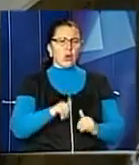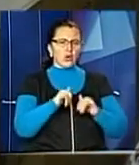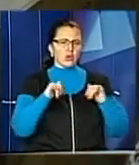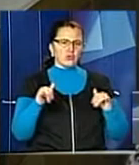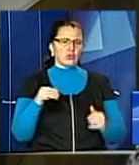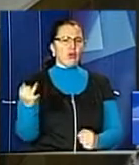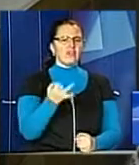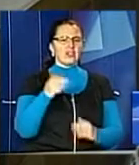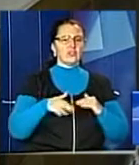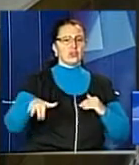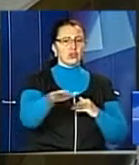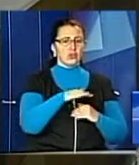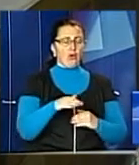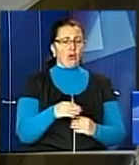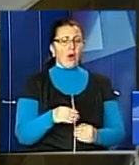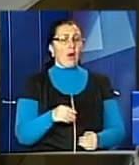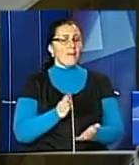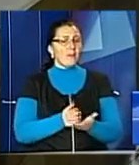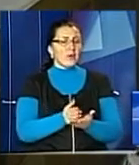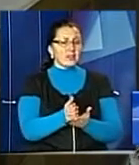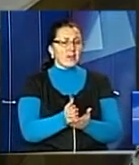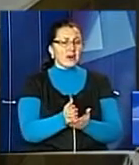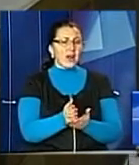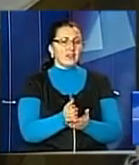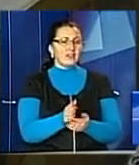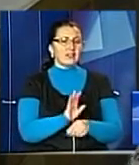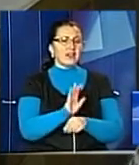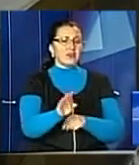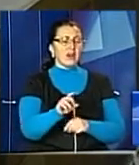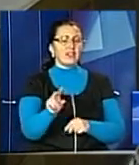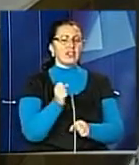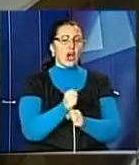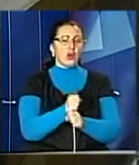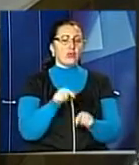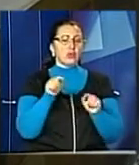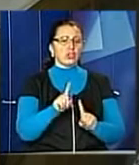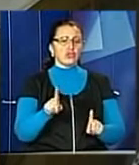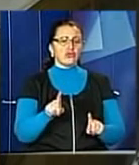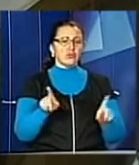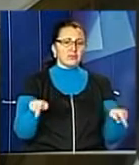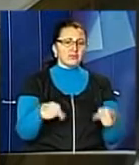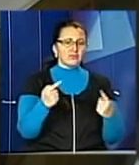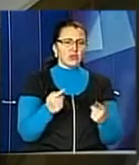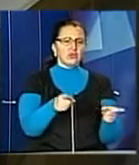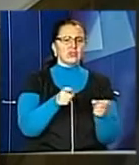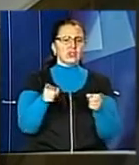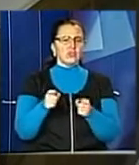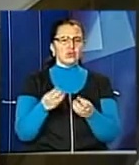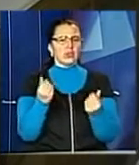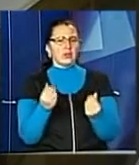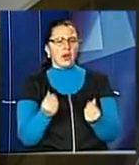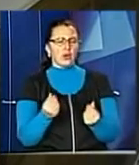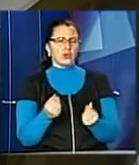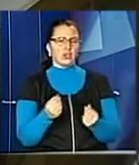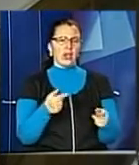Робота була націлена на те, щоб виготовити документацію по ремонту певних об'єктів, залученню інвестицій, чи це